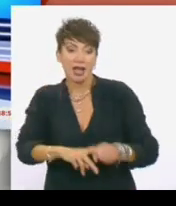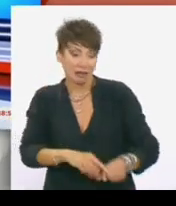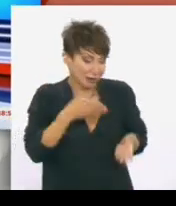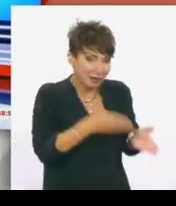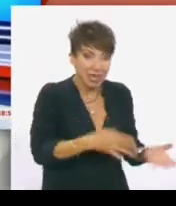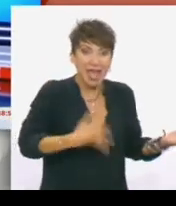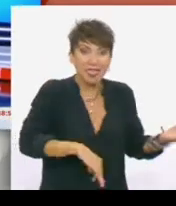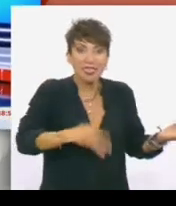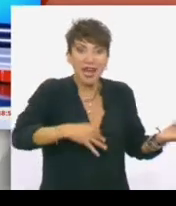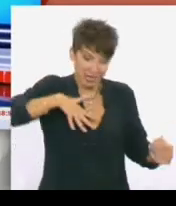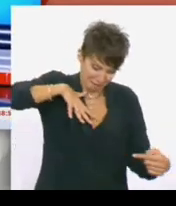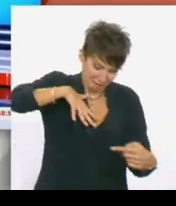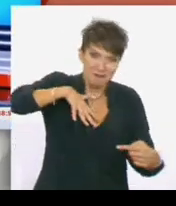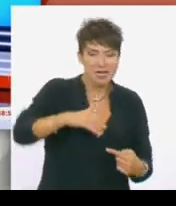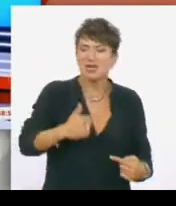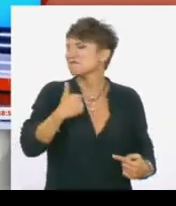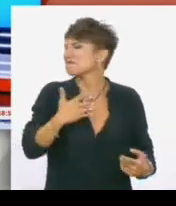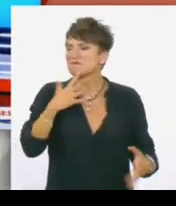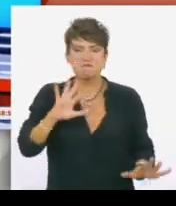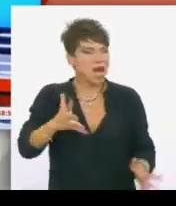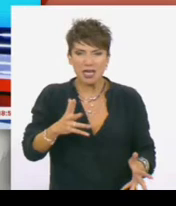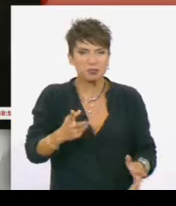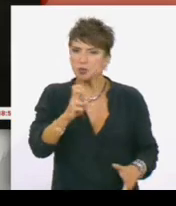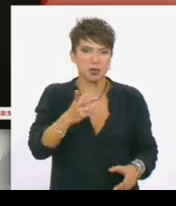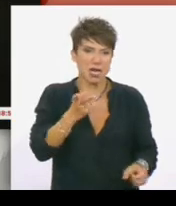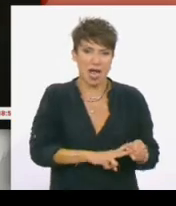20 στα Κύθυρα. Όλοι τους είχαν ξεκινήσει από την Τουρκία.